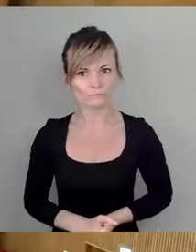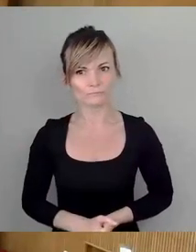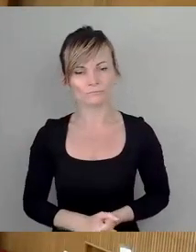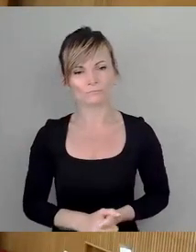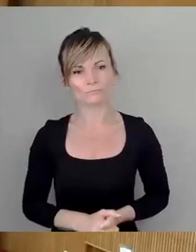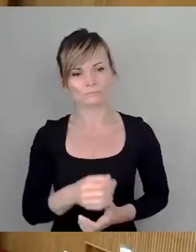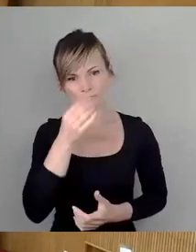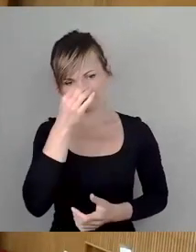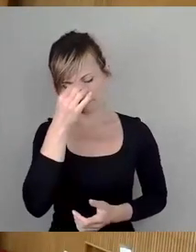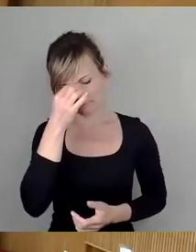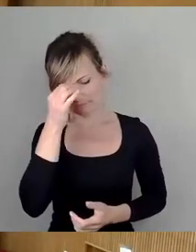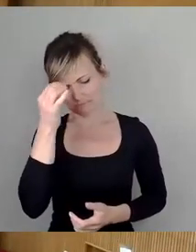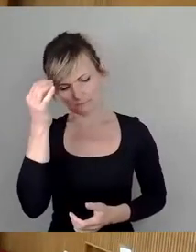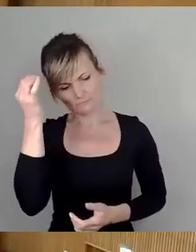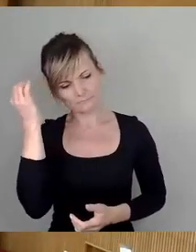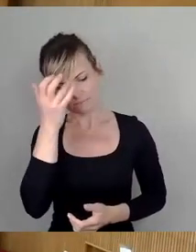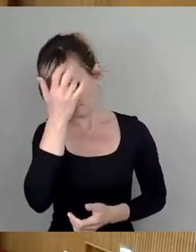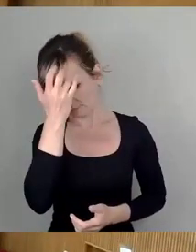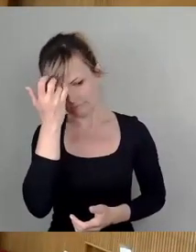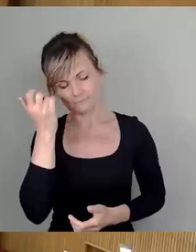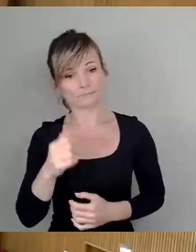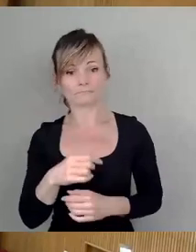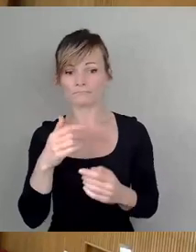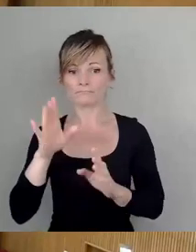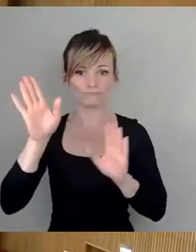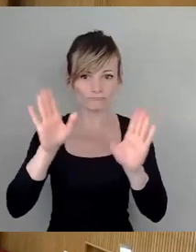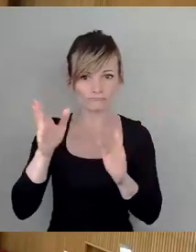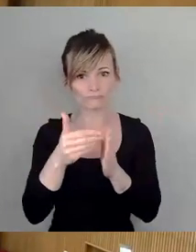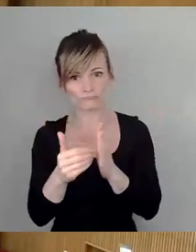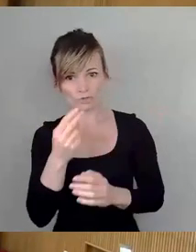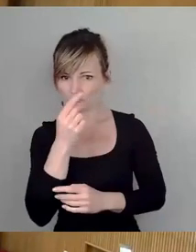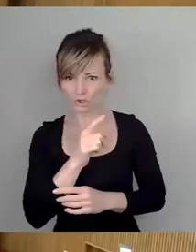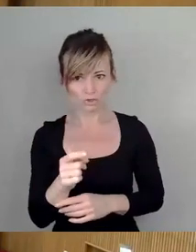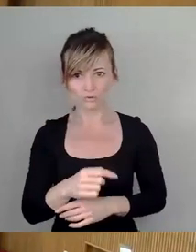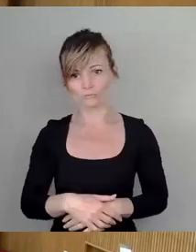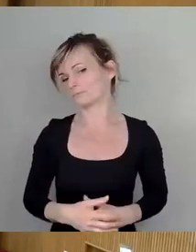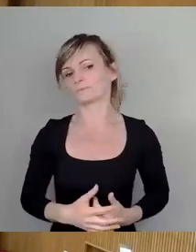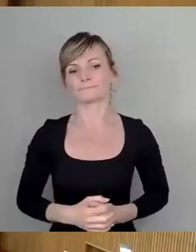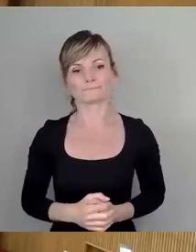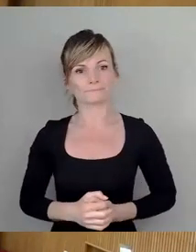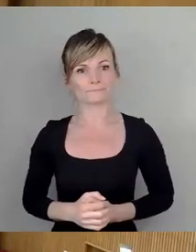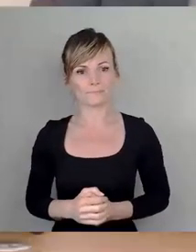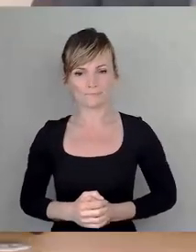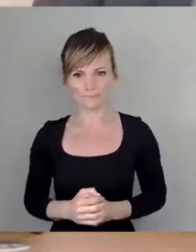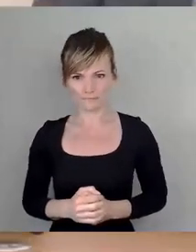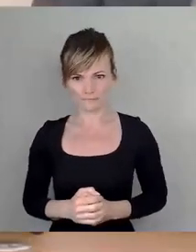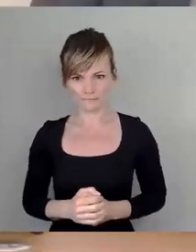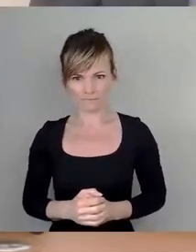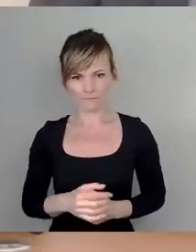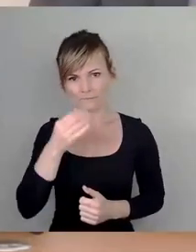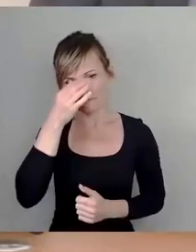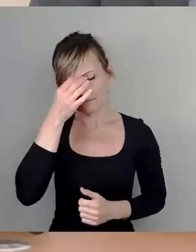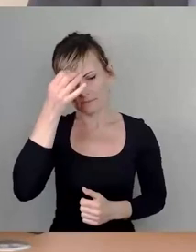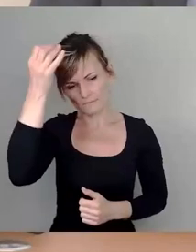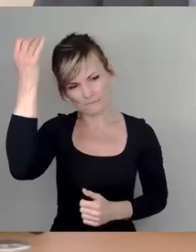So, weitere Wortmeldungen sehe ich nicht. Dann würde ich mal den Antrag auf Punktweise so zusammenfassen, dass wir die Punkte